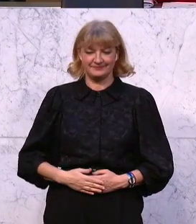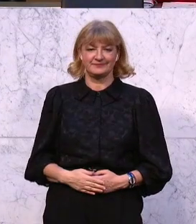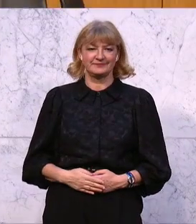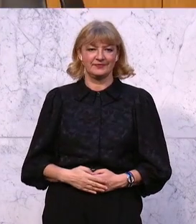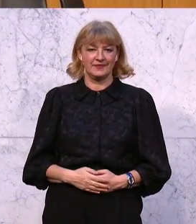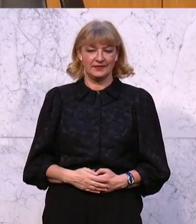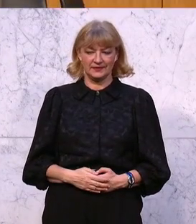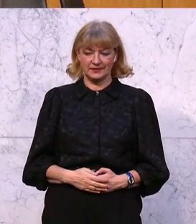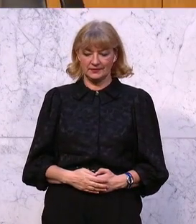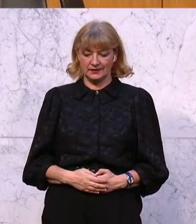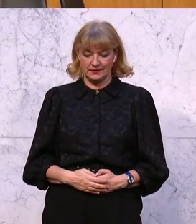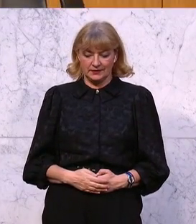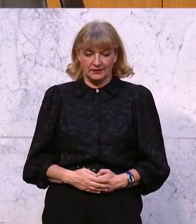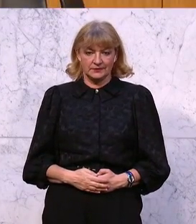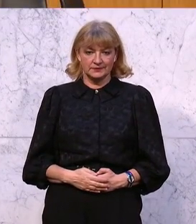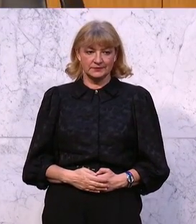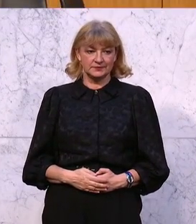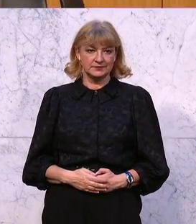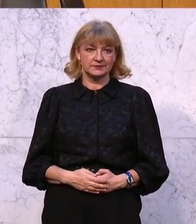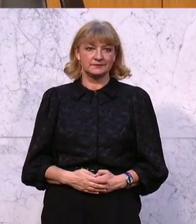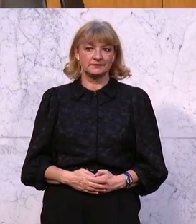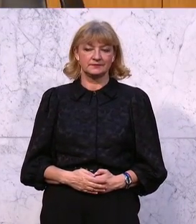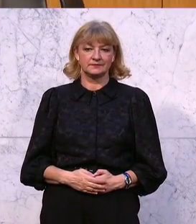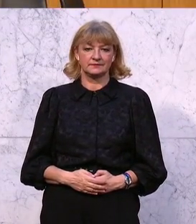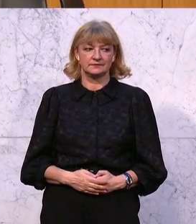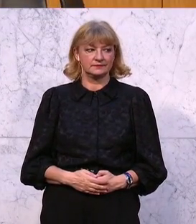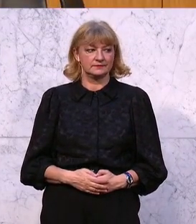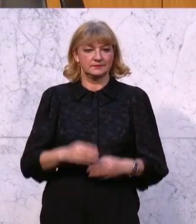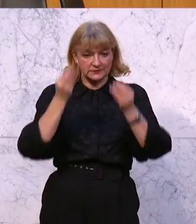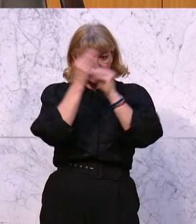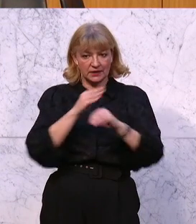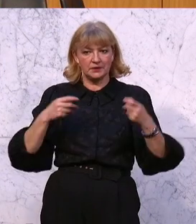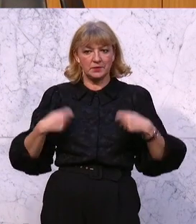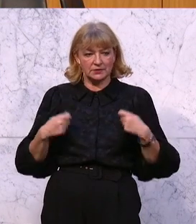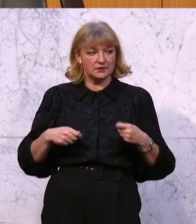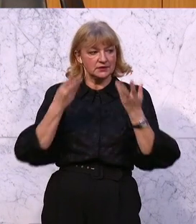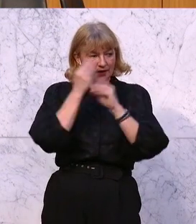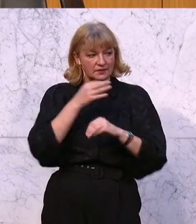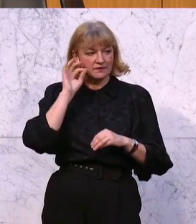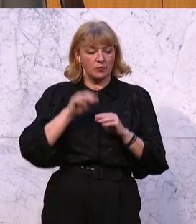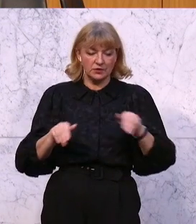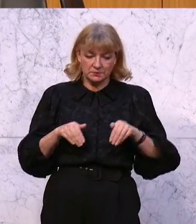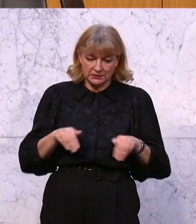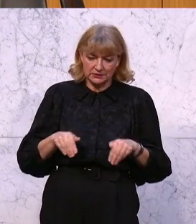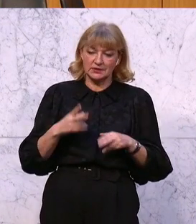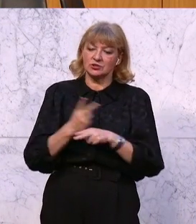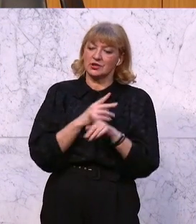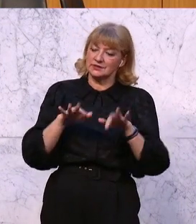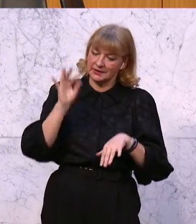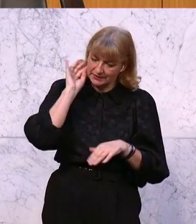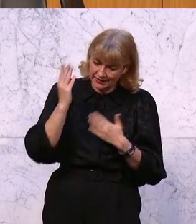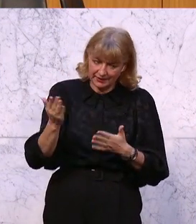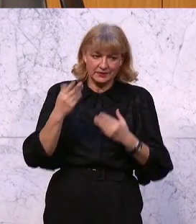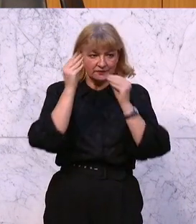Am Wort ist jetzt von der FPÖ Philipp Schrangl. Sehr geehrter Herr Präsident, sehr geehrte Frau Bundesminister, sehr geehrte Frau Staatssekretärin,